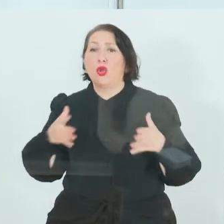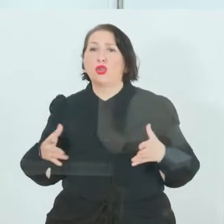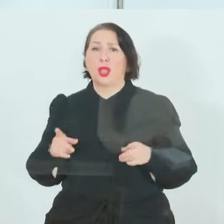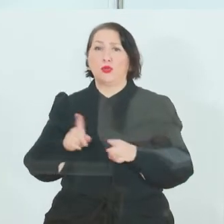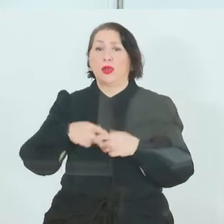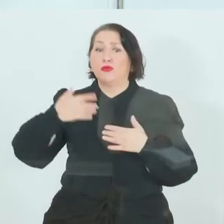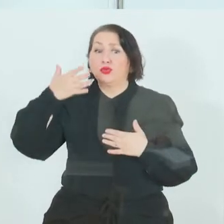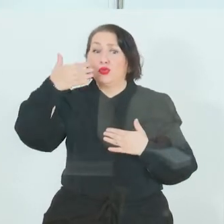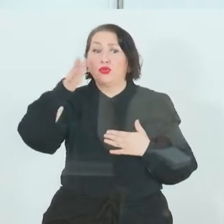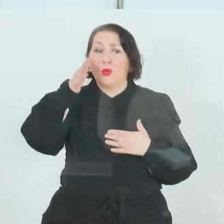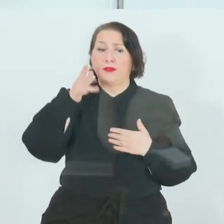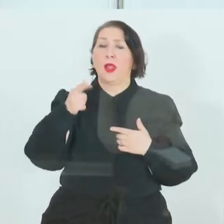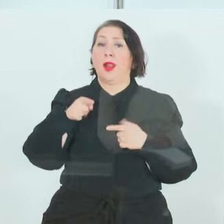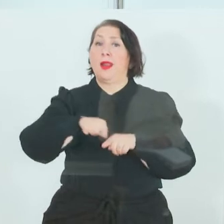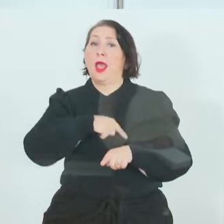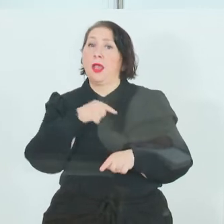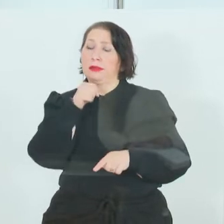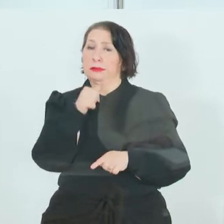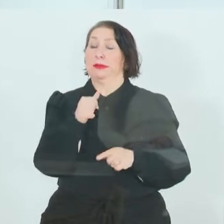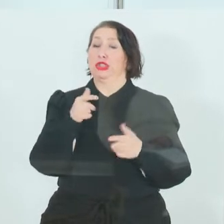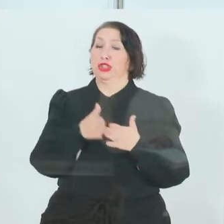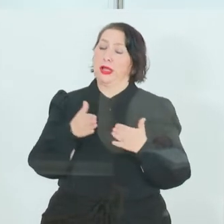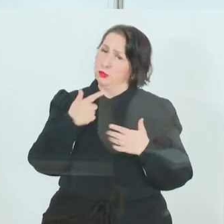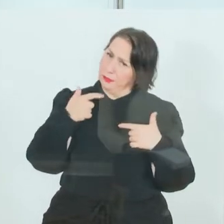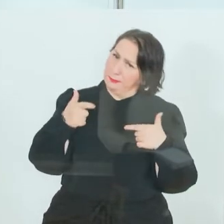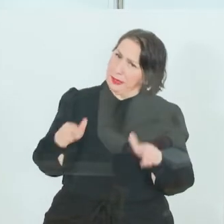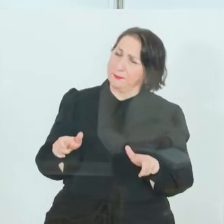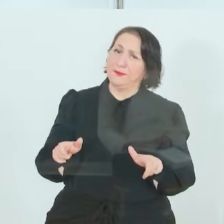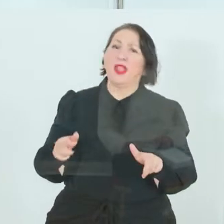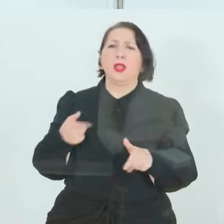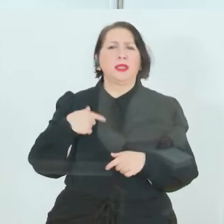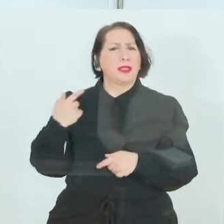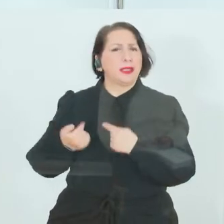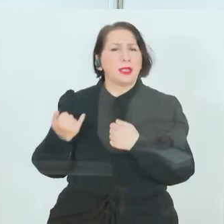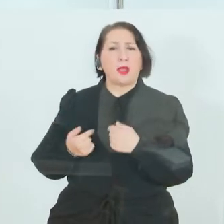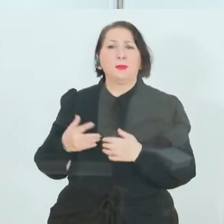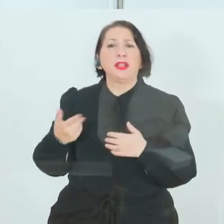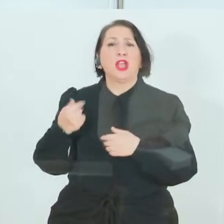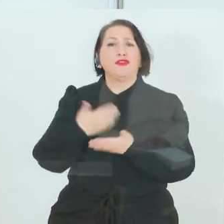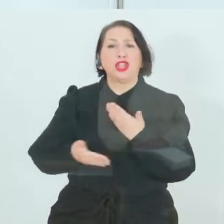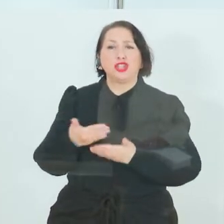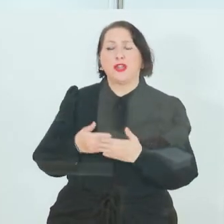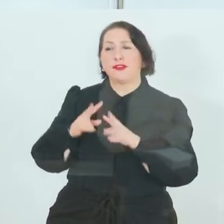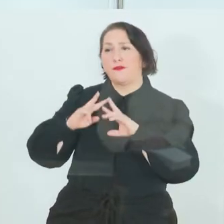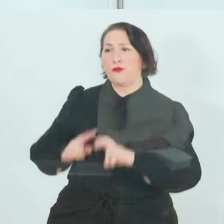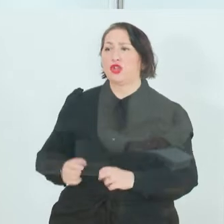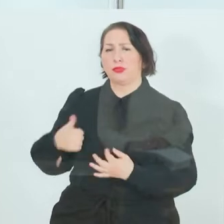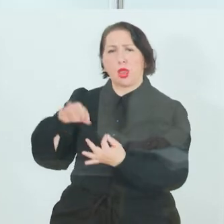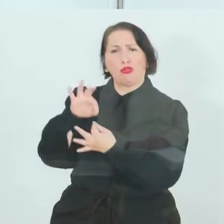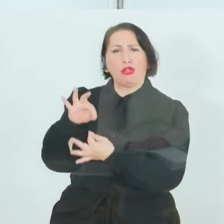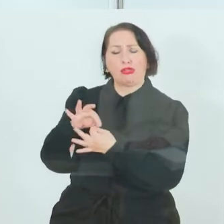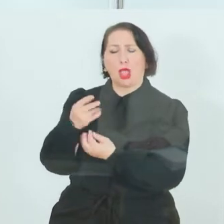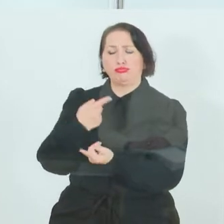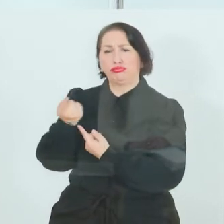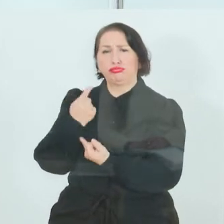unserem Standort abwehren können. Ich bin laufend mit den Wirtschaftsforschern und Forscherinnen in Kontakt dazu und